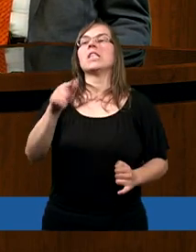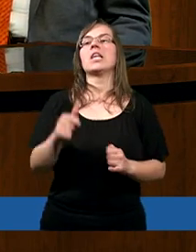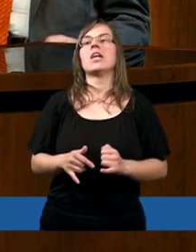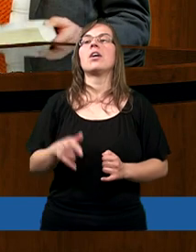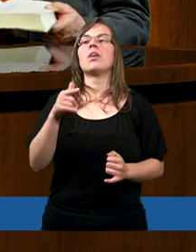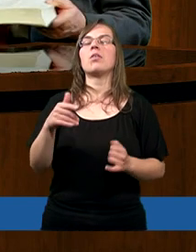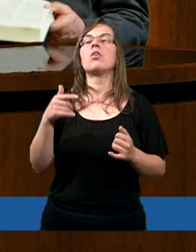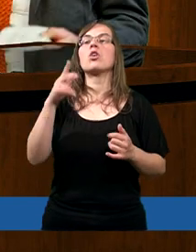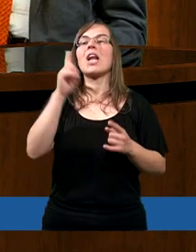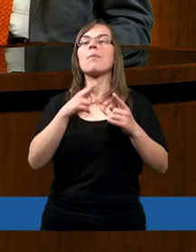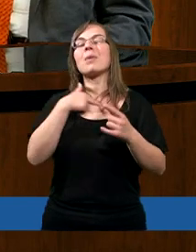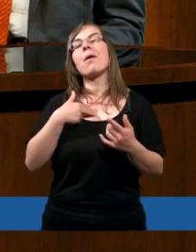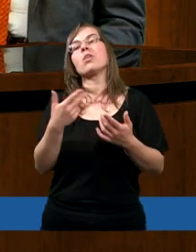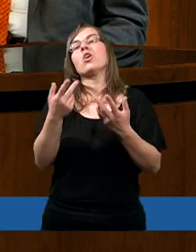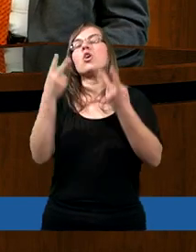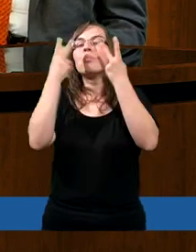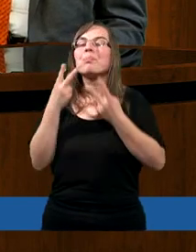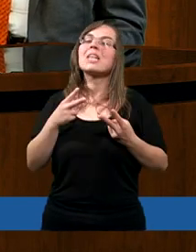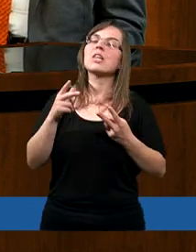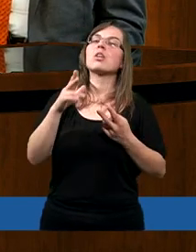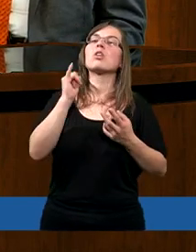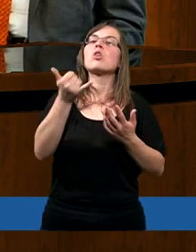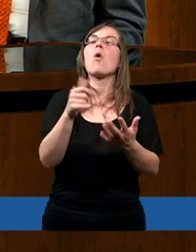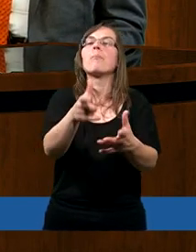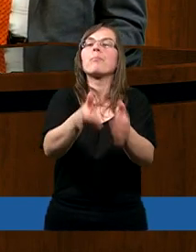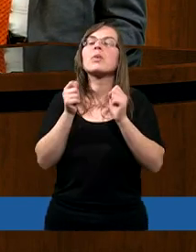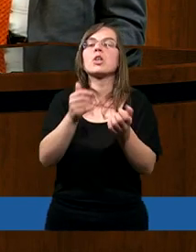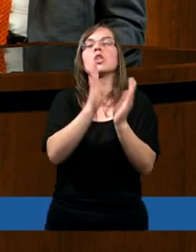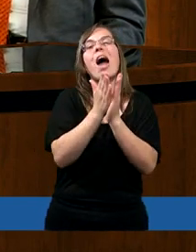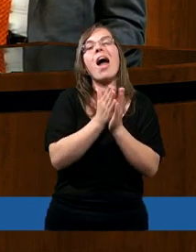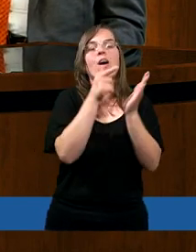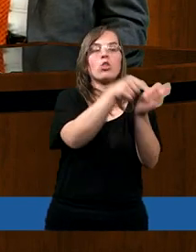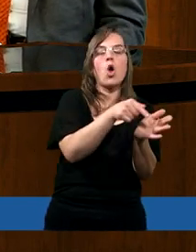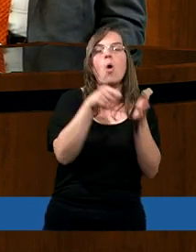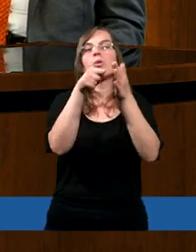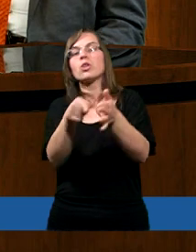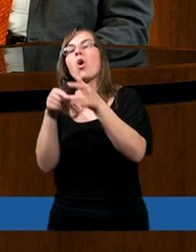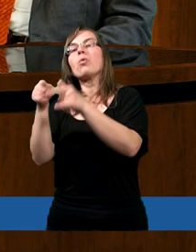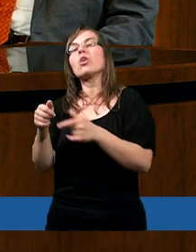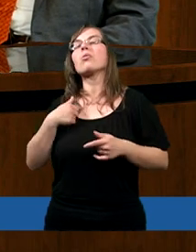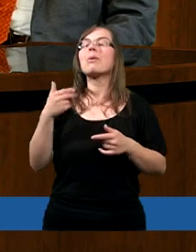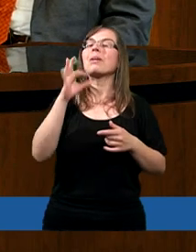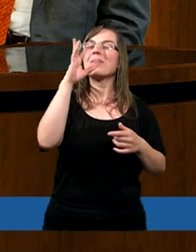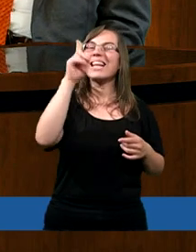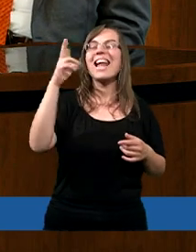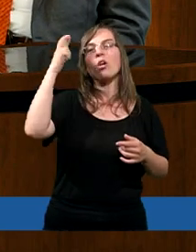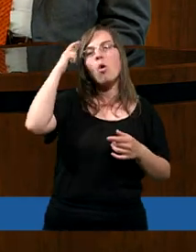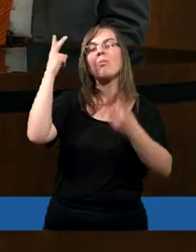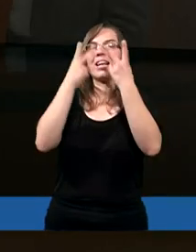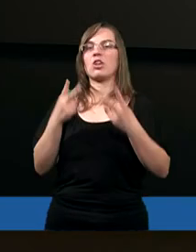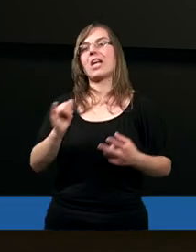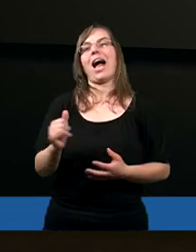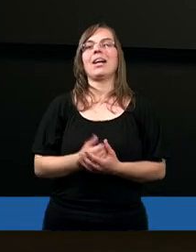Biblię traktujemy jako całość niewybiórczo tę księgę czy tamtą, czy ten zestaw, inny. Tak, dziękuję.